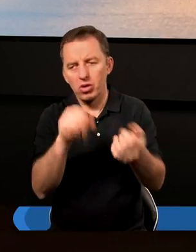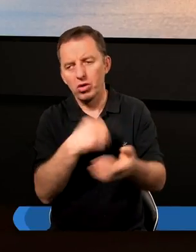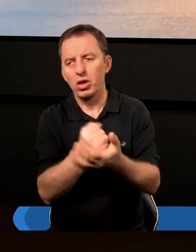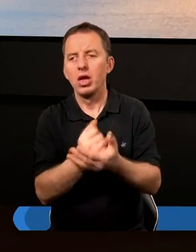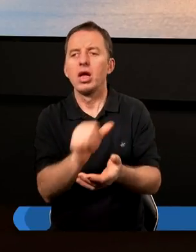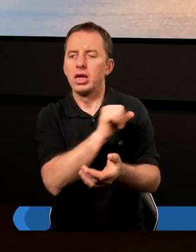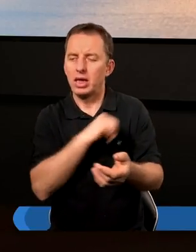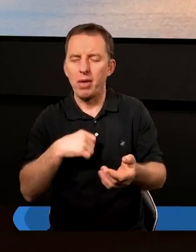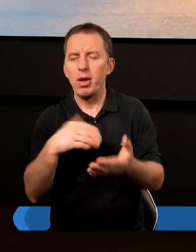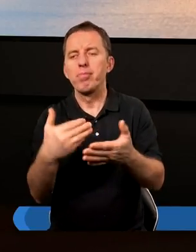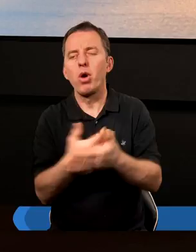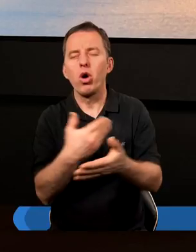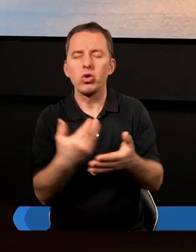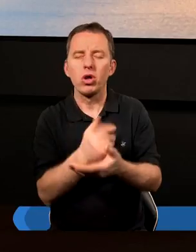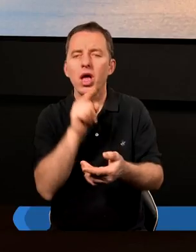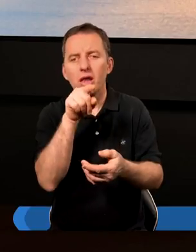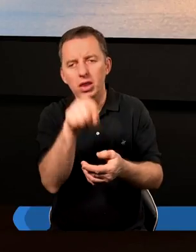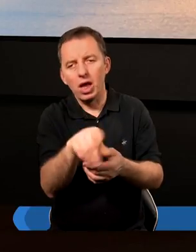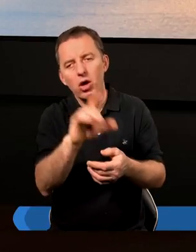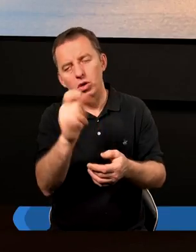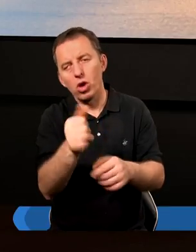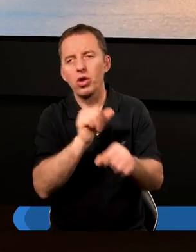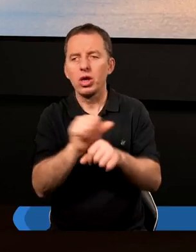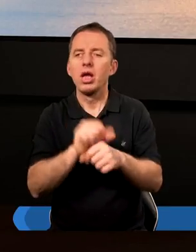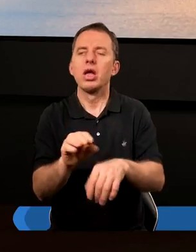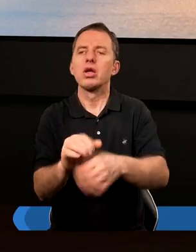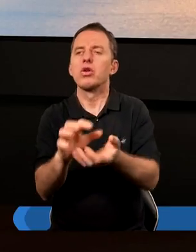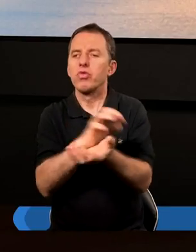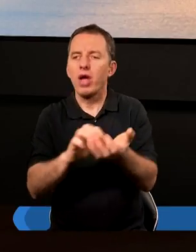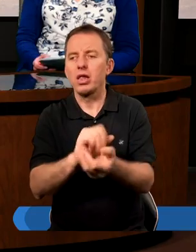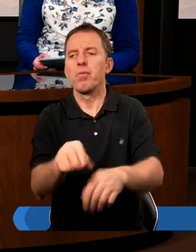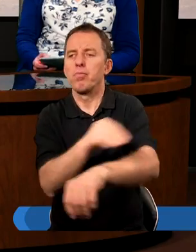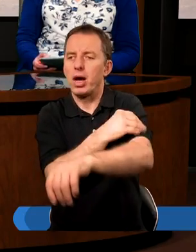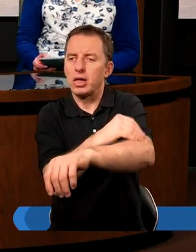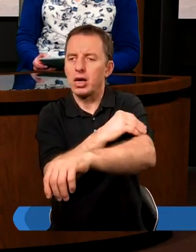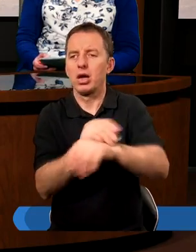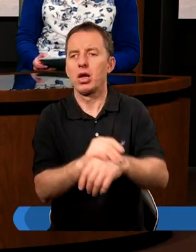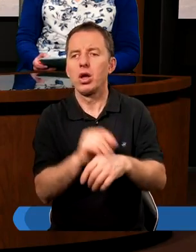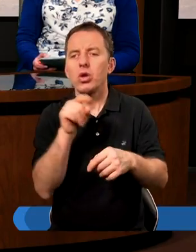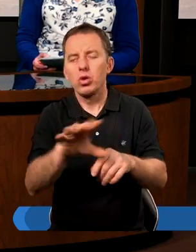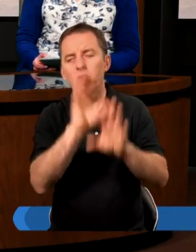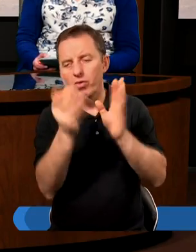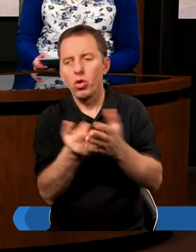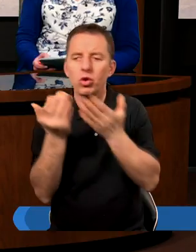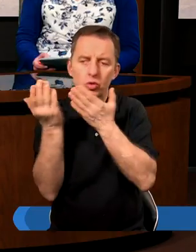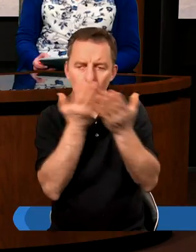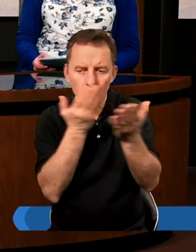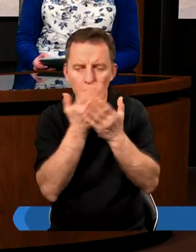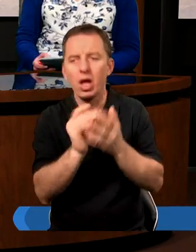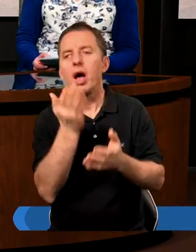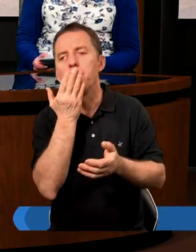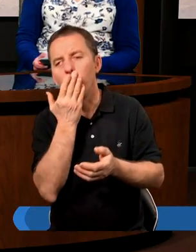związane z samym początkiem tego, co istnieje, świata materialnego. Co w ogóle czytaliśmy,